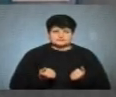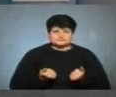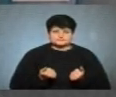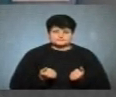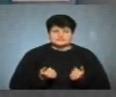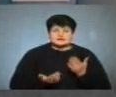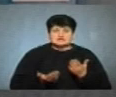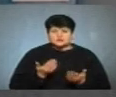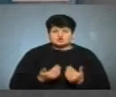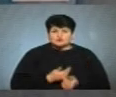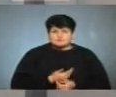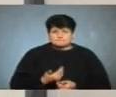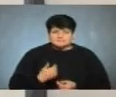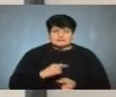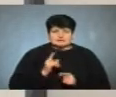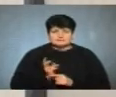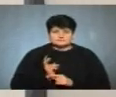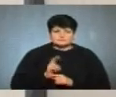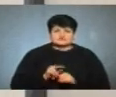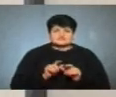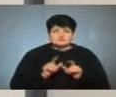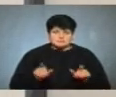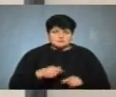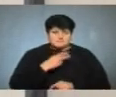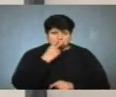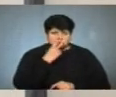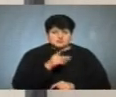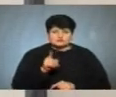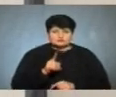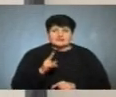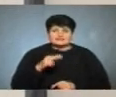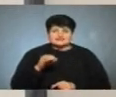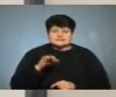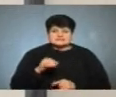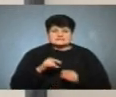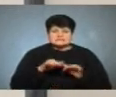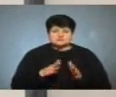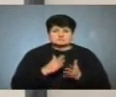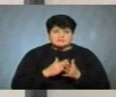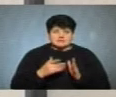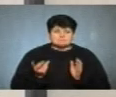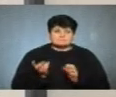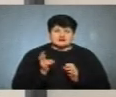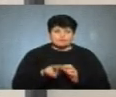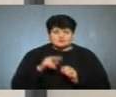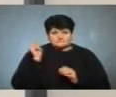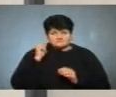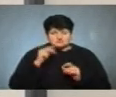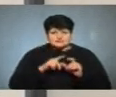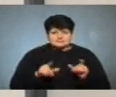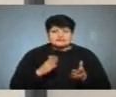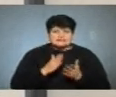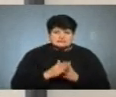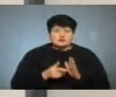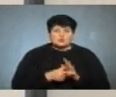Якщо ми навіть відвідуємо заклади, ми бачимо, що дезасоби знаходяться при вході у навчальний заклад, є у